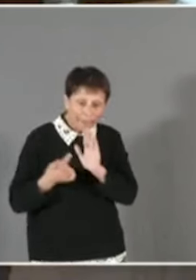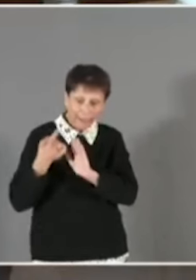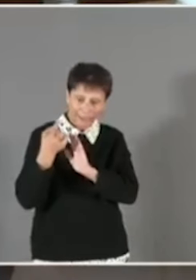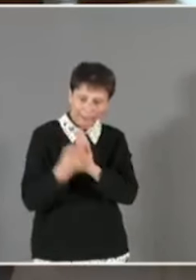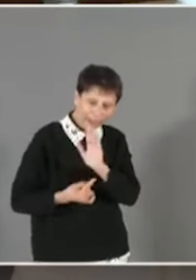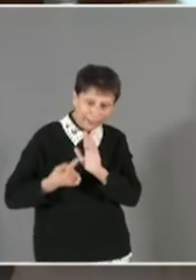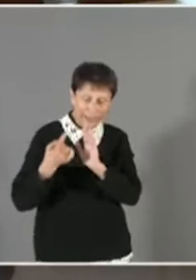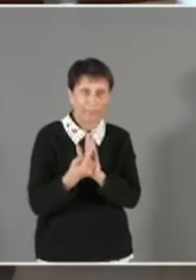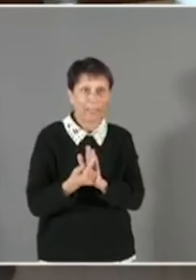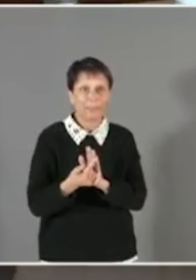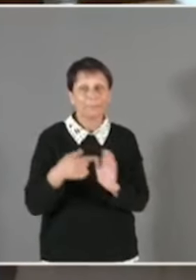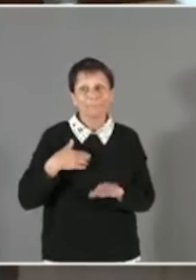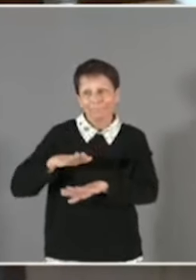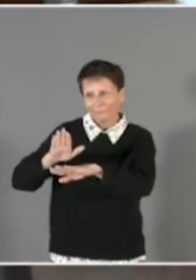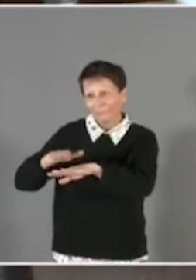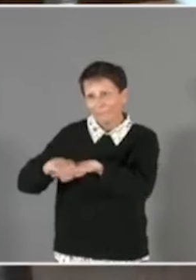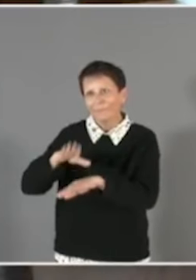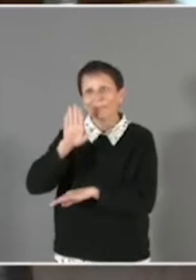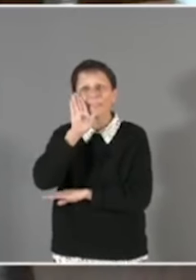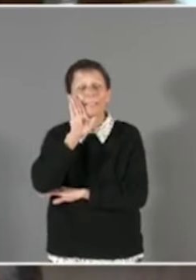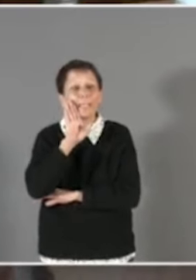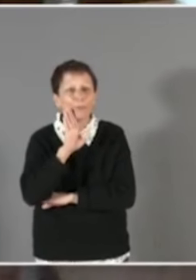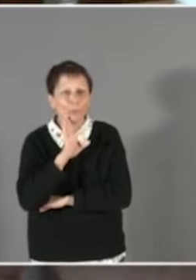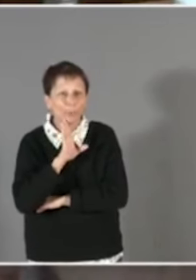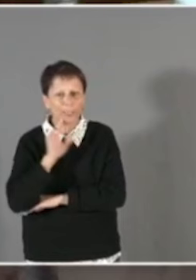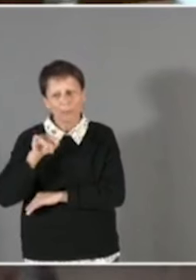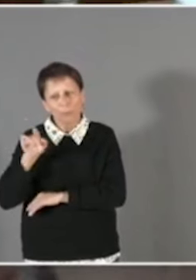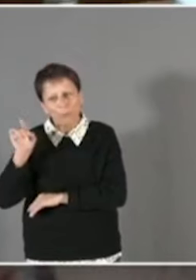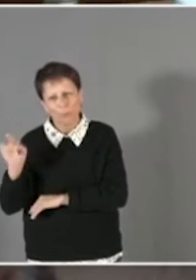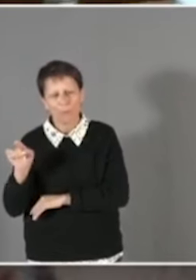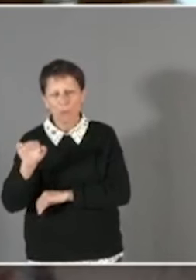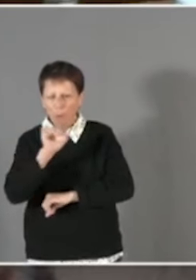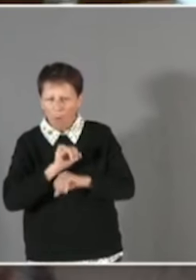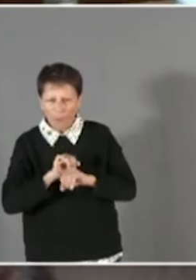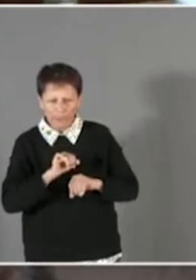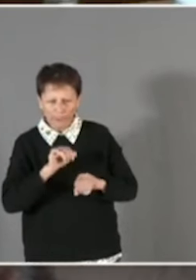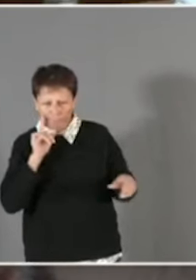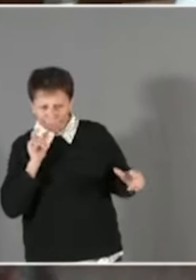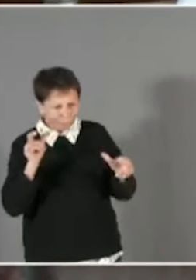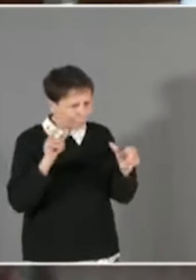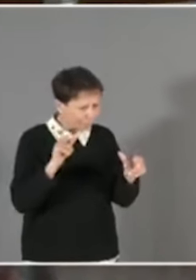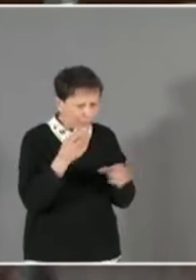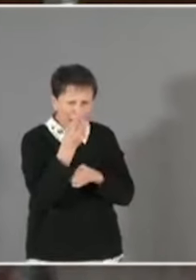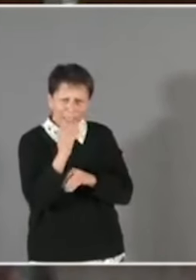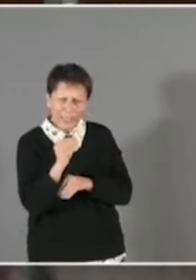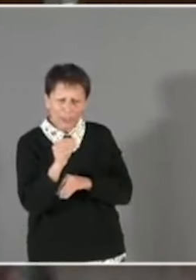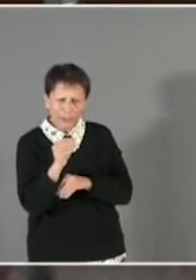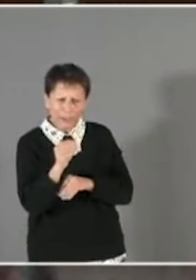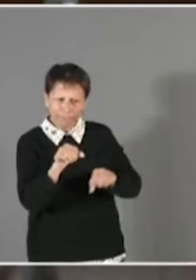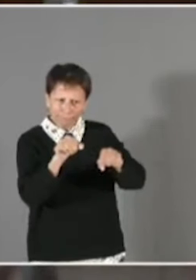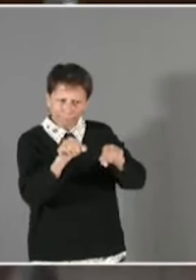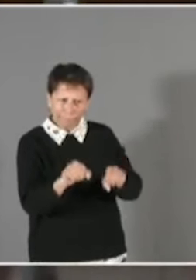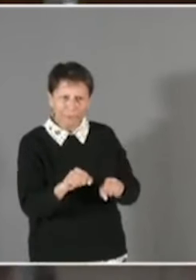moi, je ne saurais trop que vous conseiller de prendre les mesures pour que ce site soit vraiment sécurisé. Ne vous contentons pas